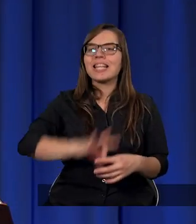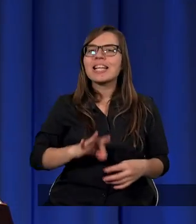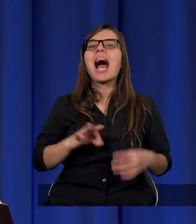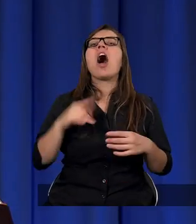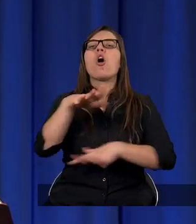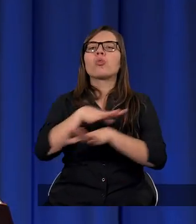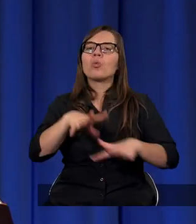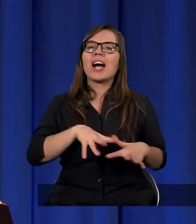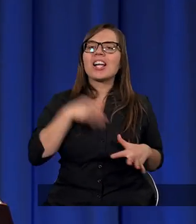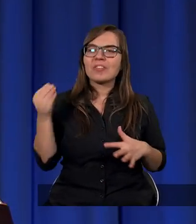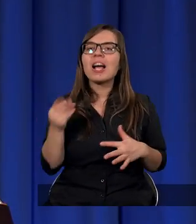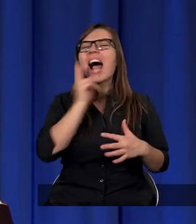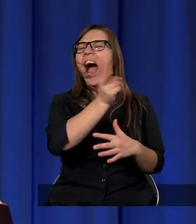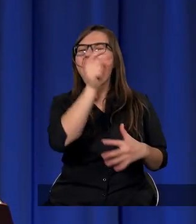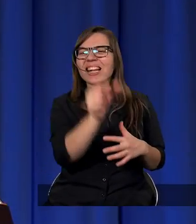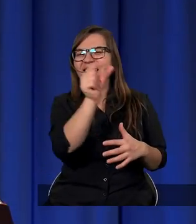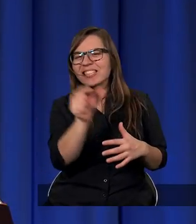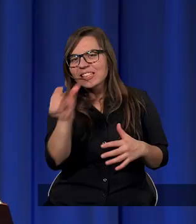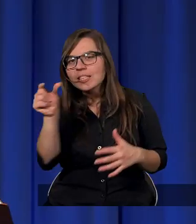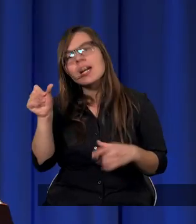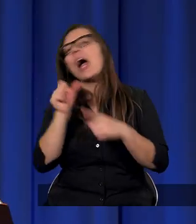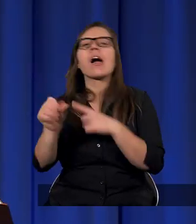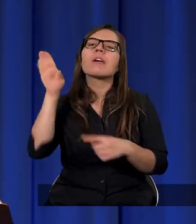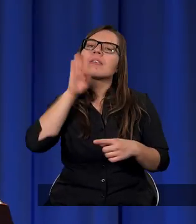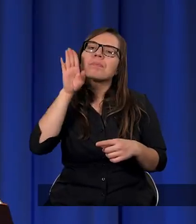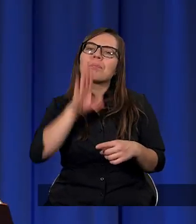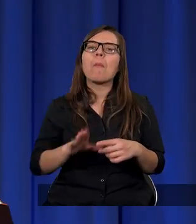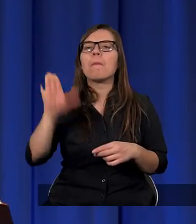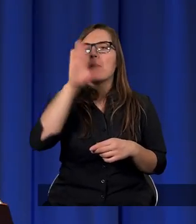Ducha Świętego, gdzie każdy z nich jest tym samym Bogiem,